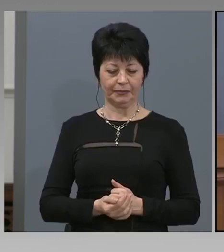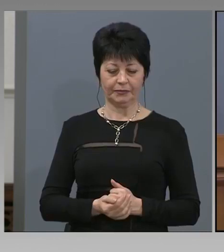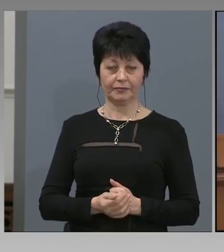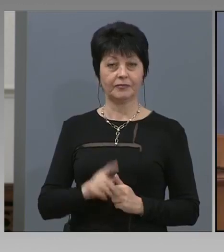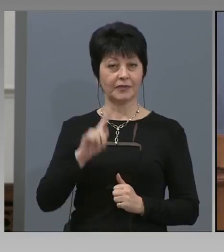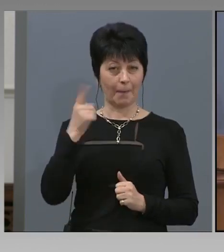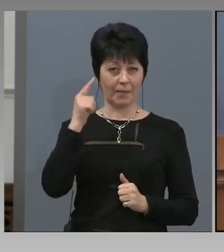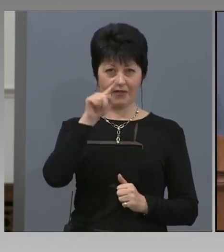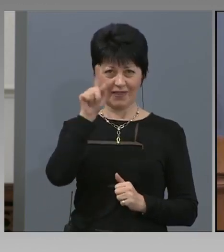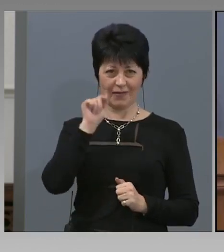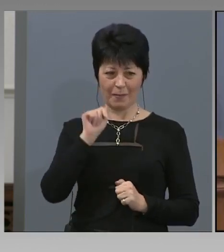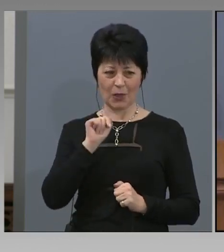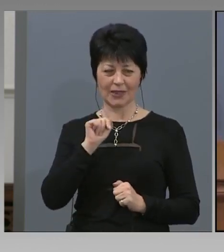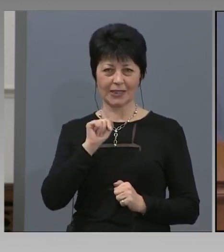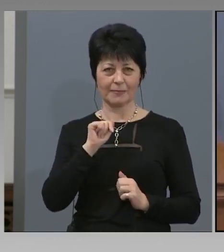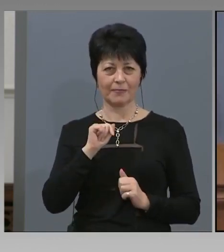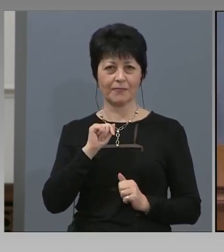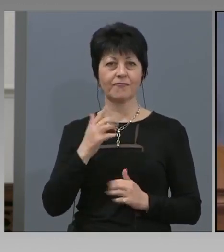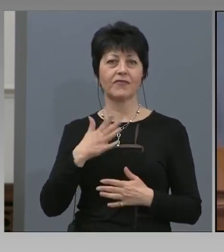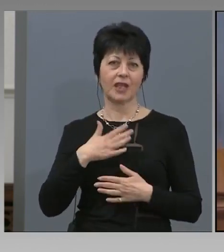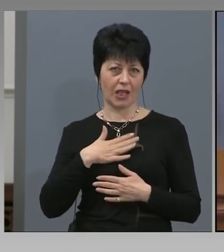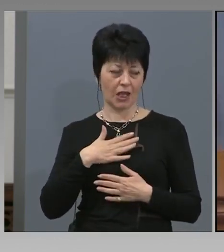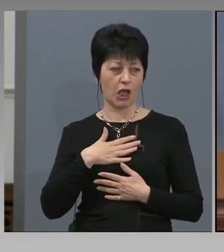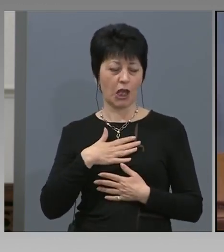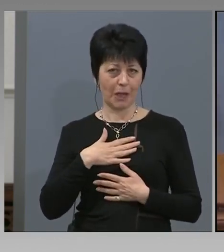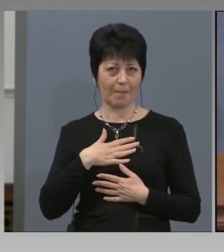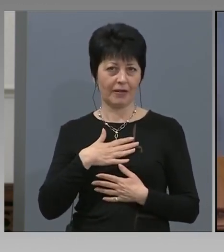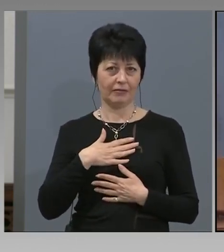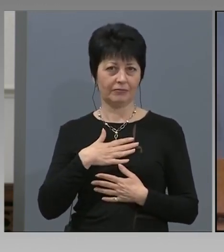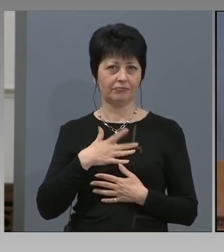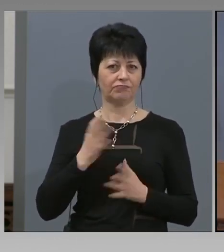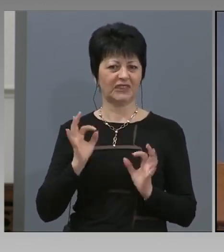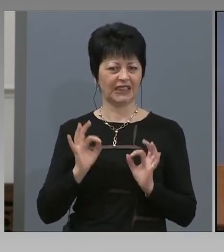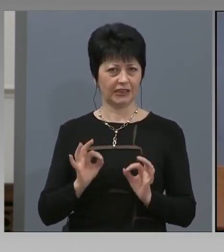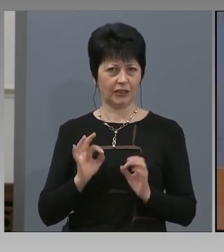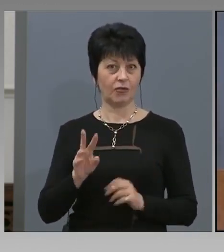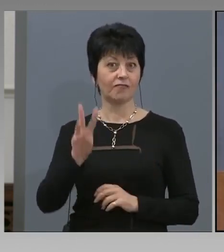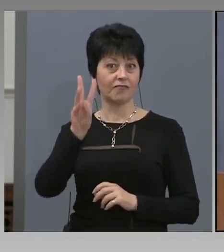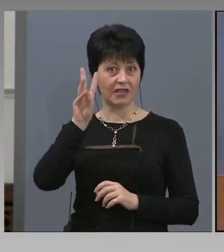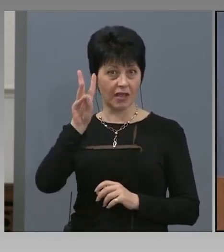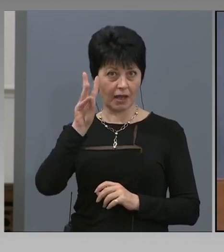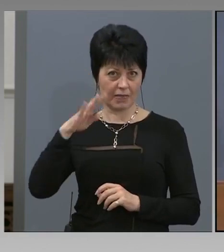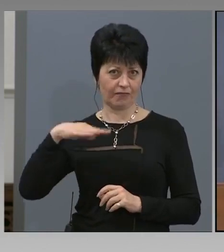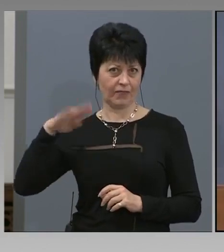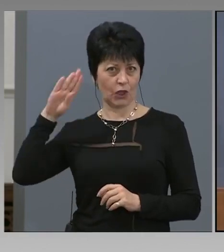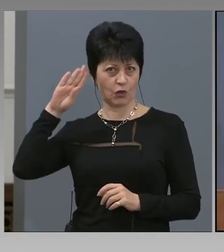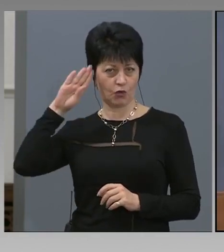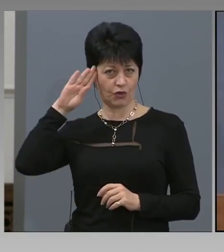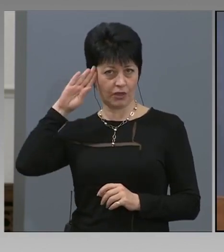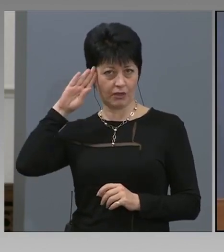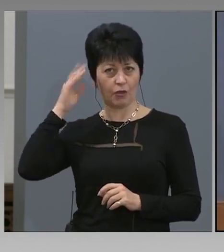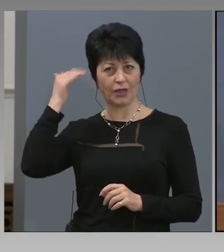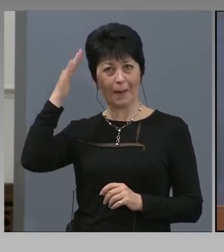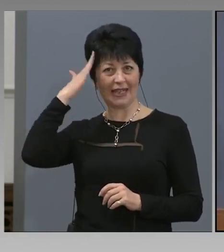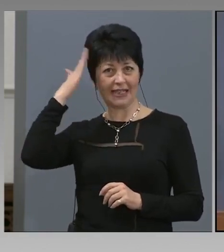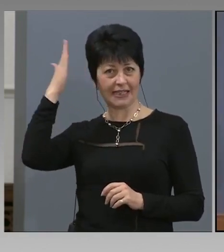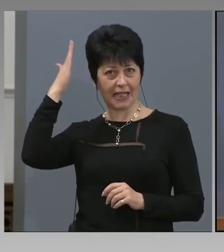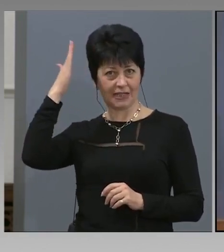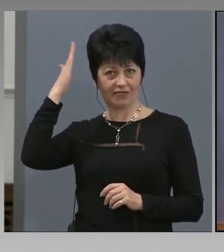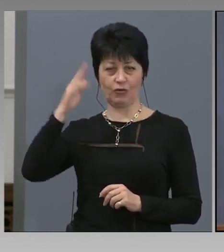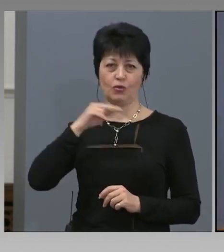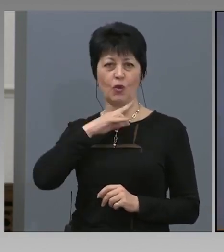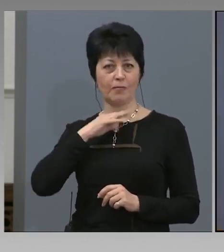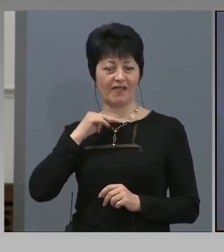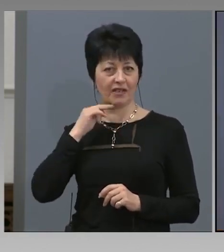Първият въпрос има със сигурност трима служители на МВР, които са